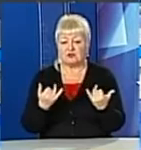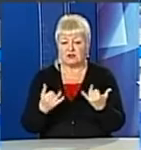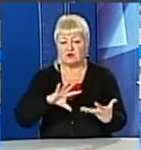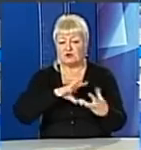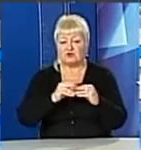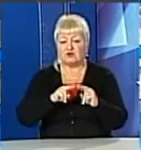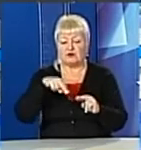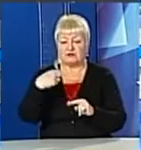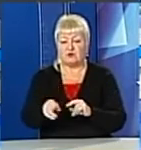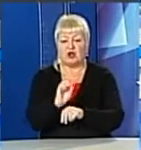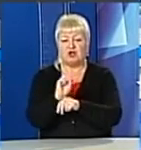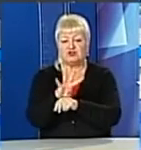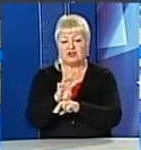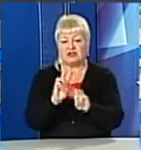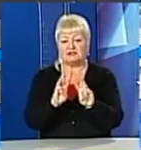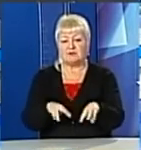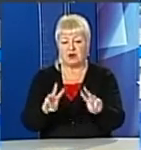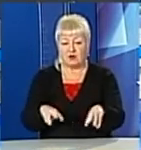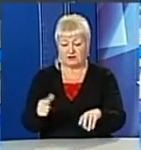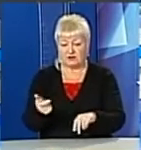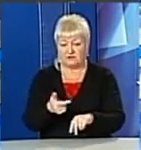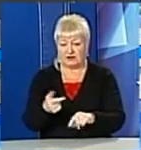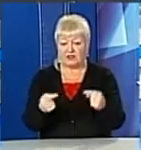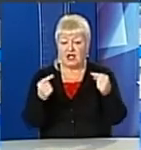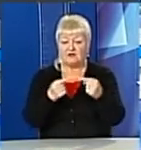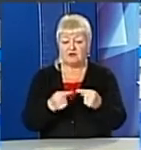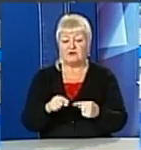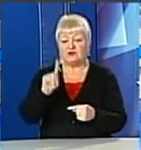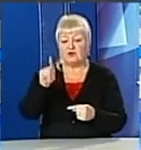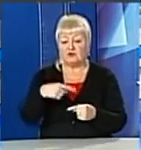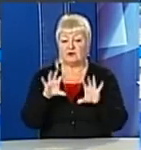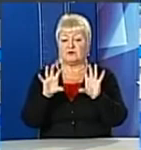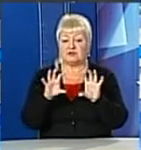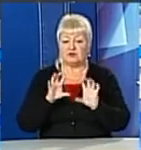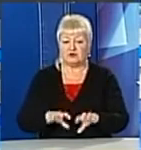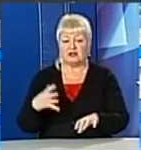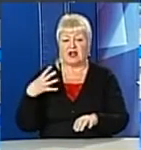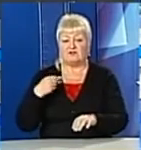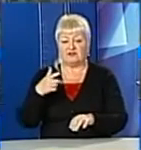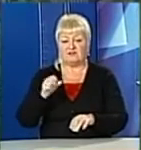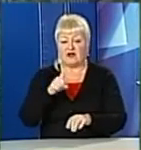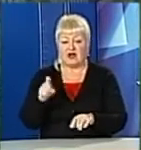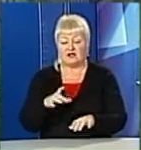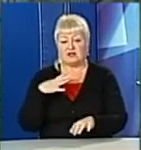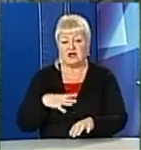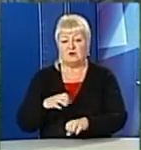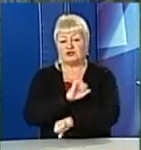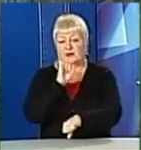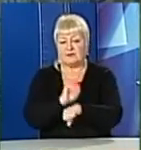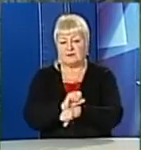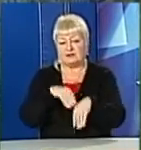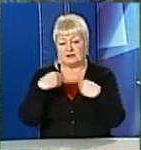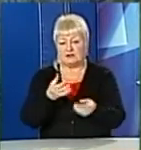підприємств майже 14 мільйонів гривень. Відповідно до вимог чинного законодавства, Львівгаз змушений припинити розподіл